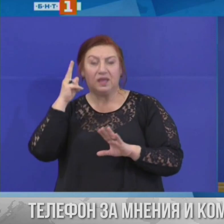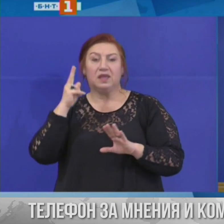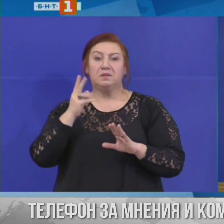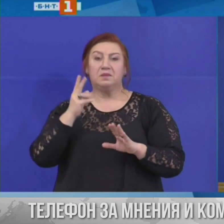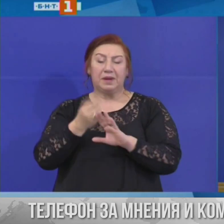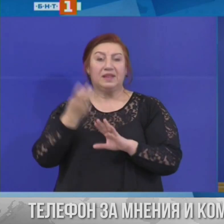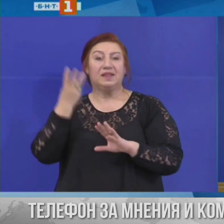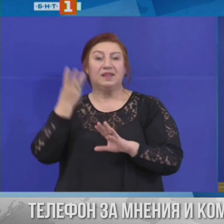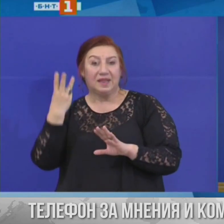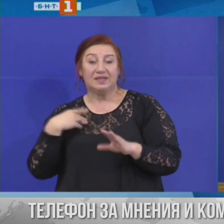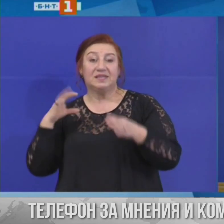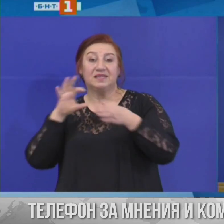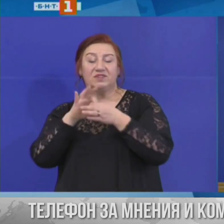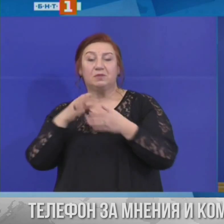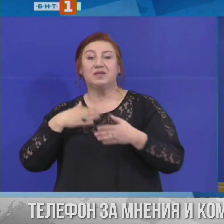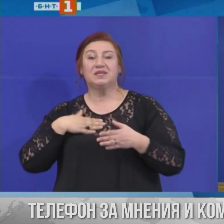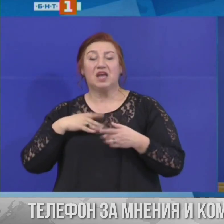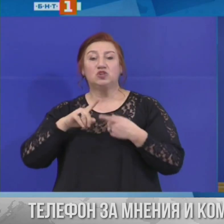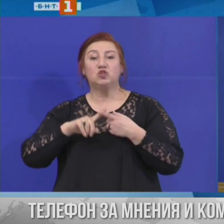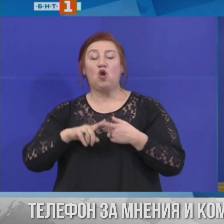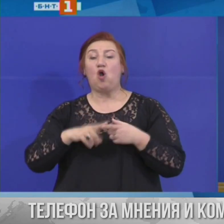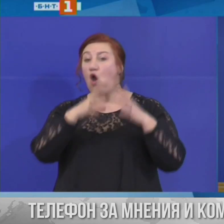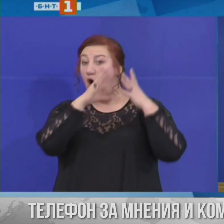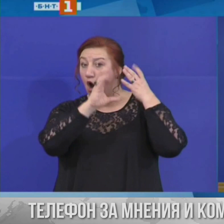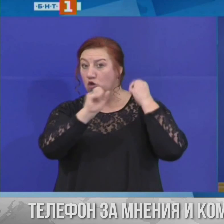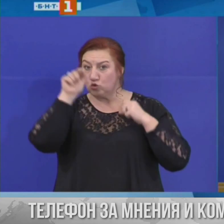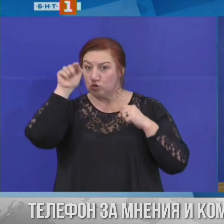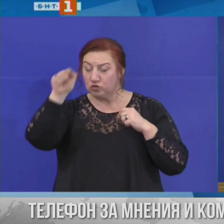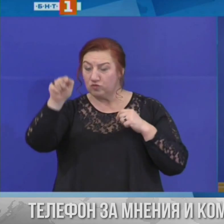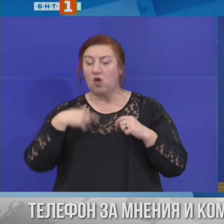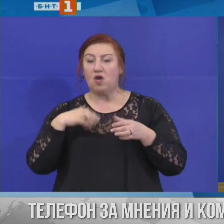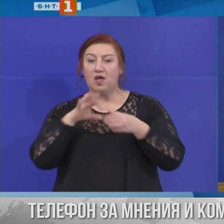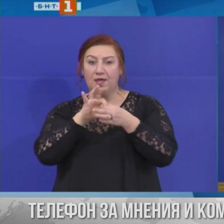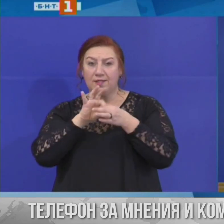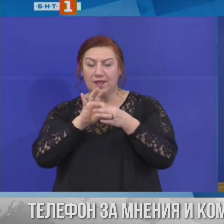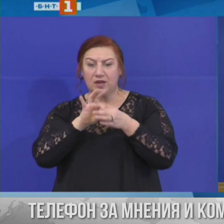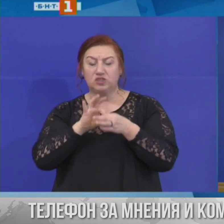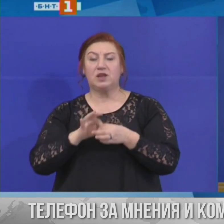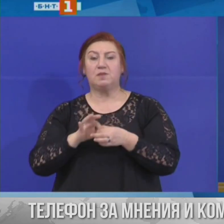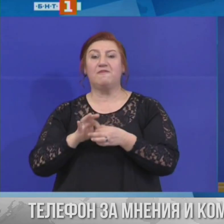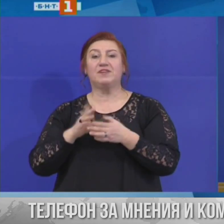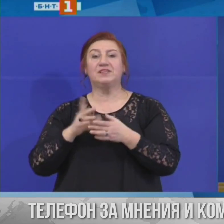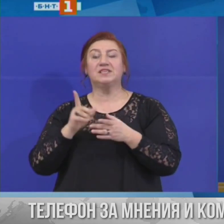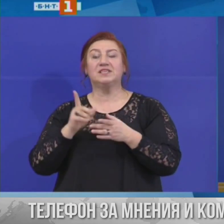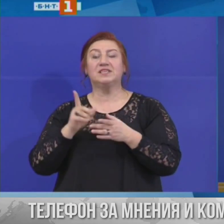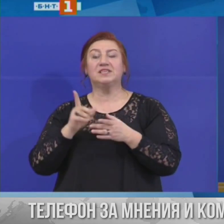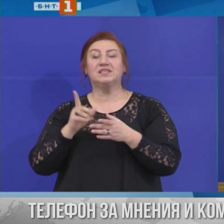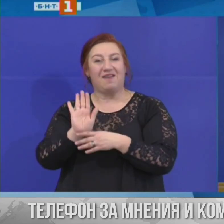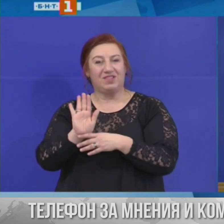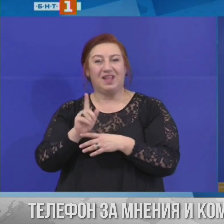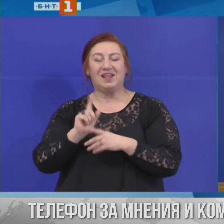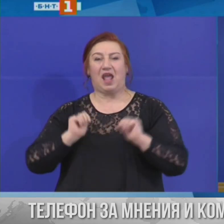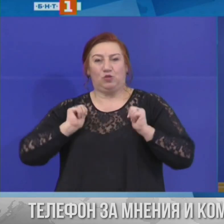свързали с нашето консулство, сме в постоянна връзка с представителя на туроператора на място. Нашето